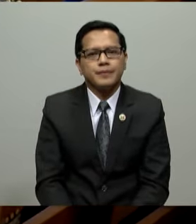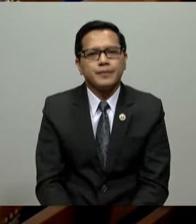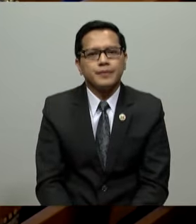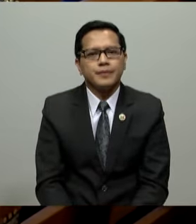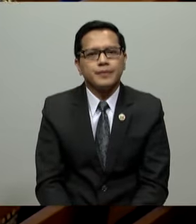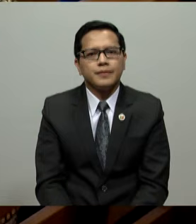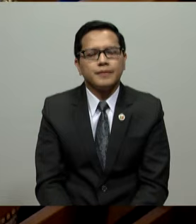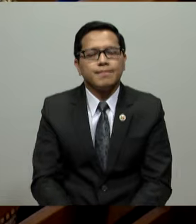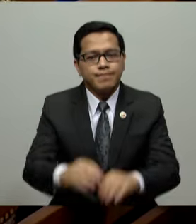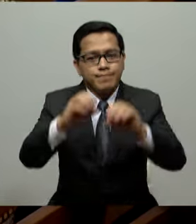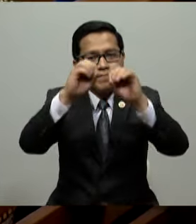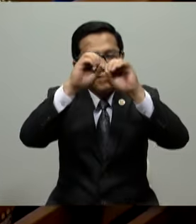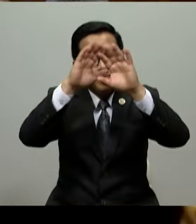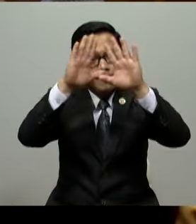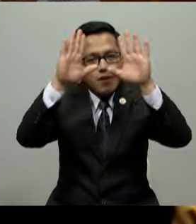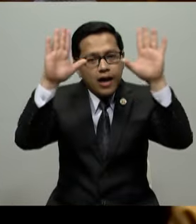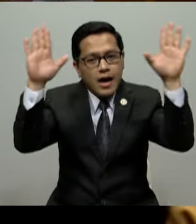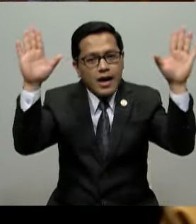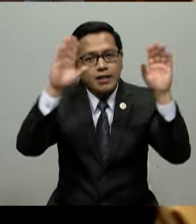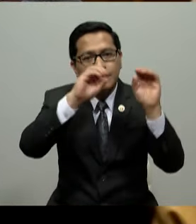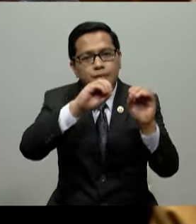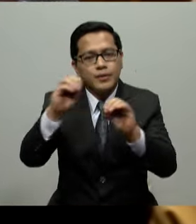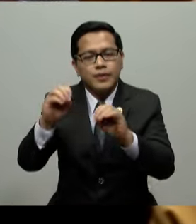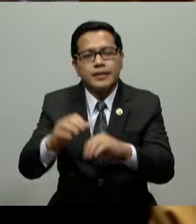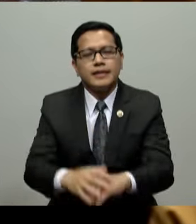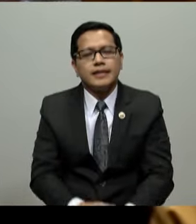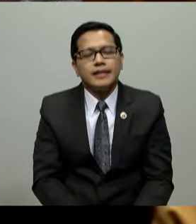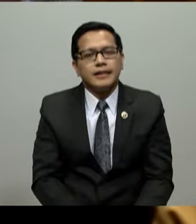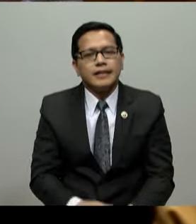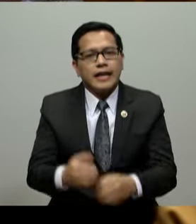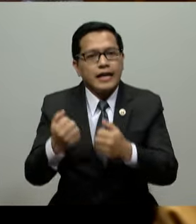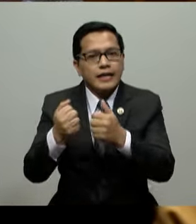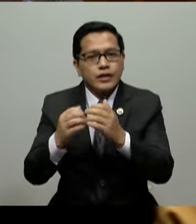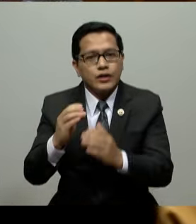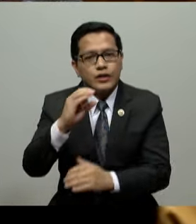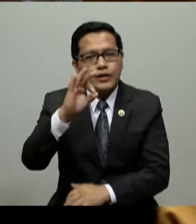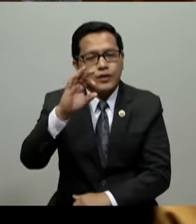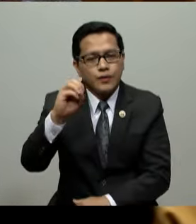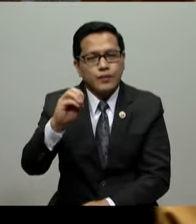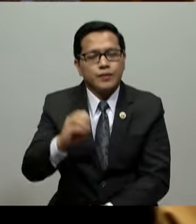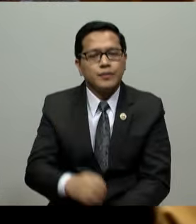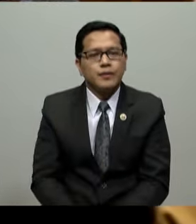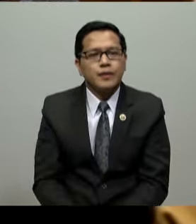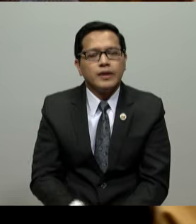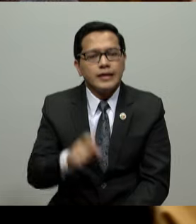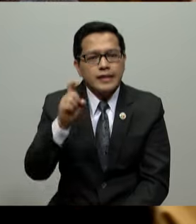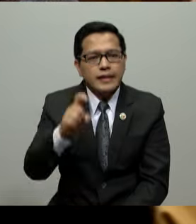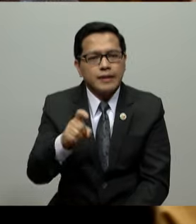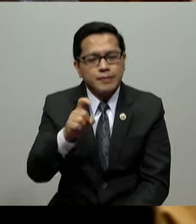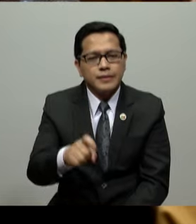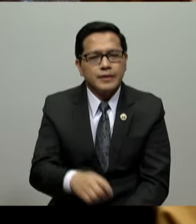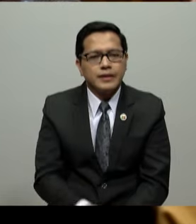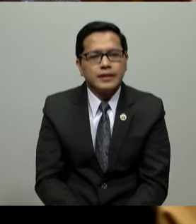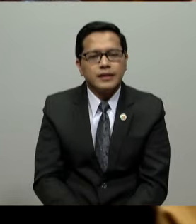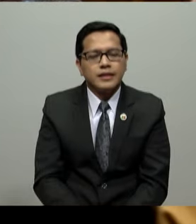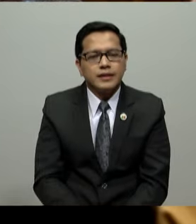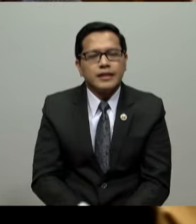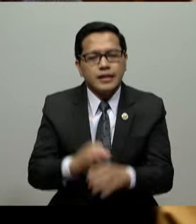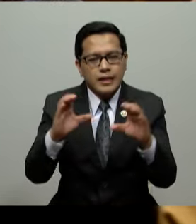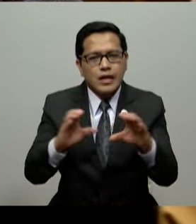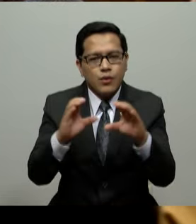Napakalinaw po sa pagtuturo kanina ng ating tagapag-ugnay na kailangan po na gawin ng tao